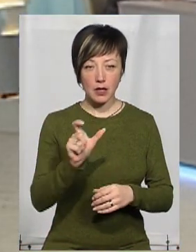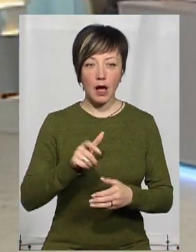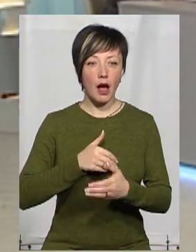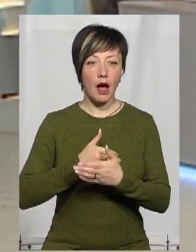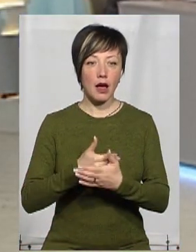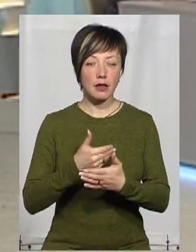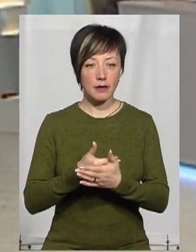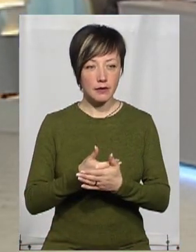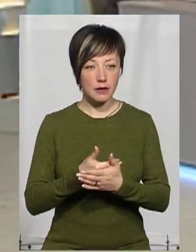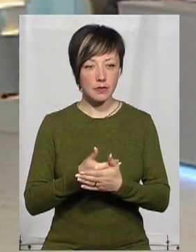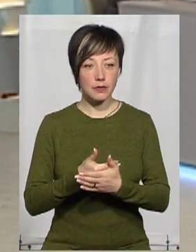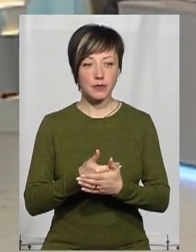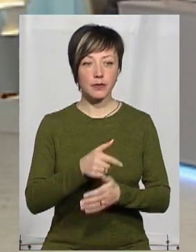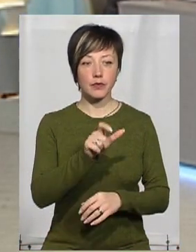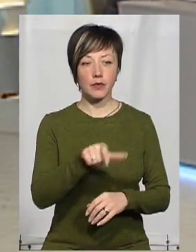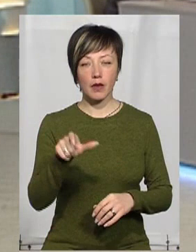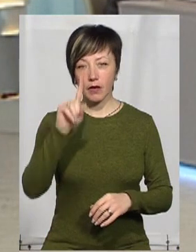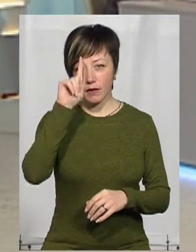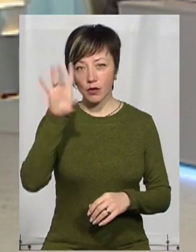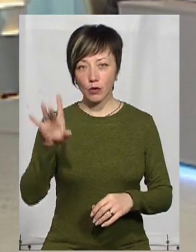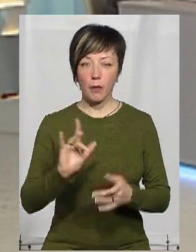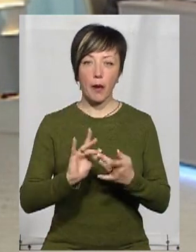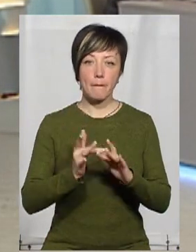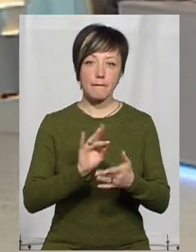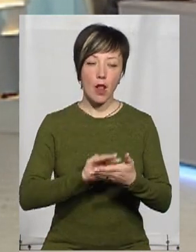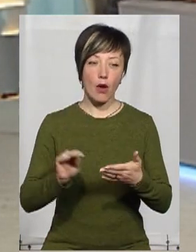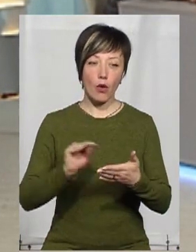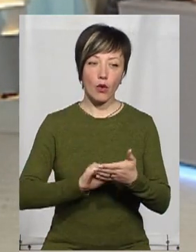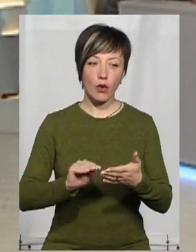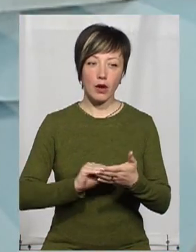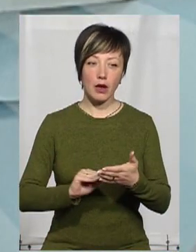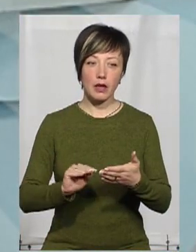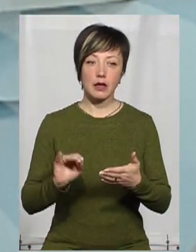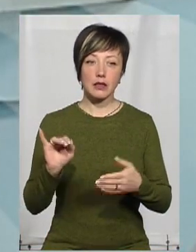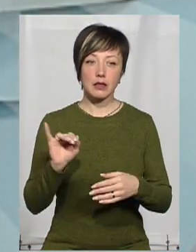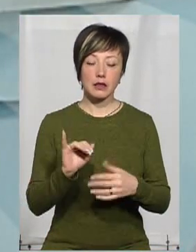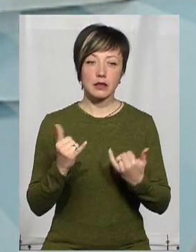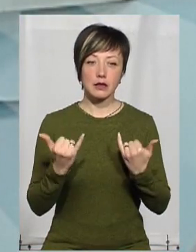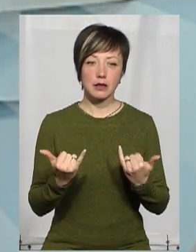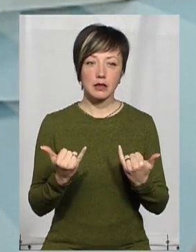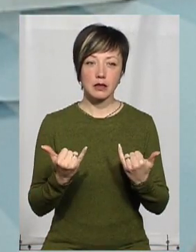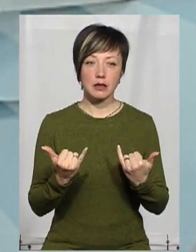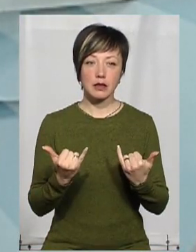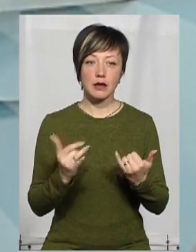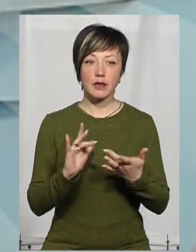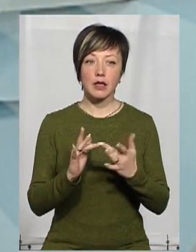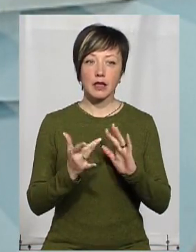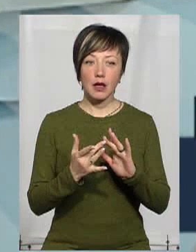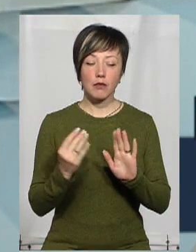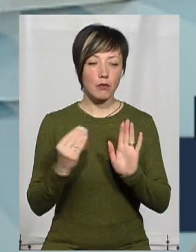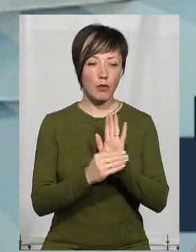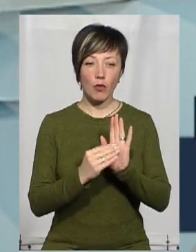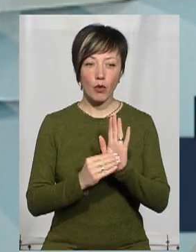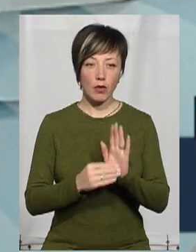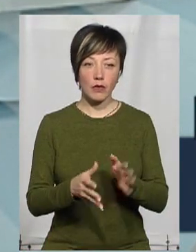громадські діячі. Відомі блогери. Ви знаєте, що зараз такий час, що на сторінках інтернету блогерів